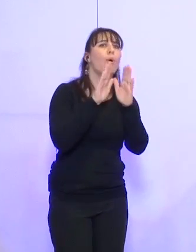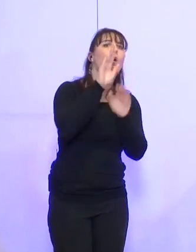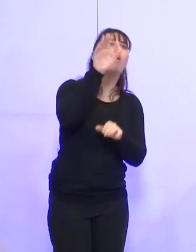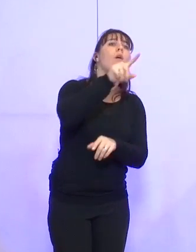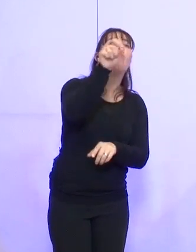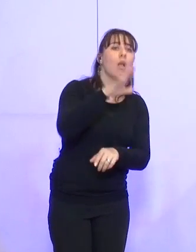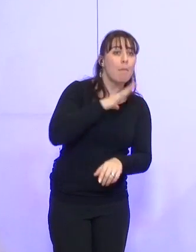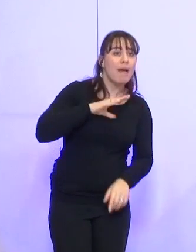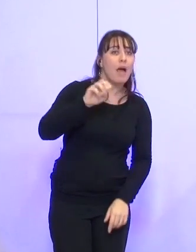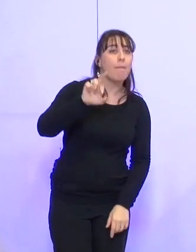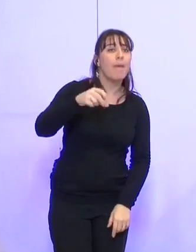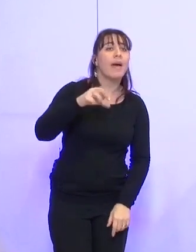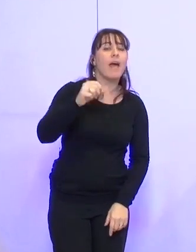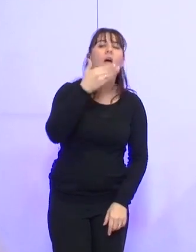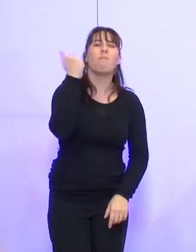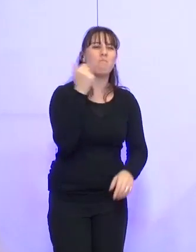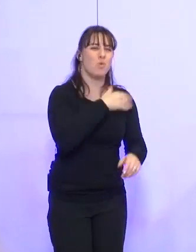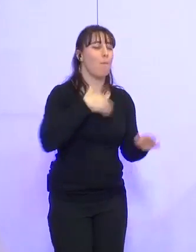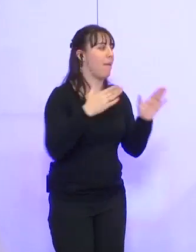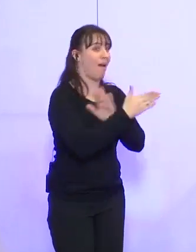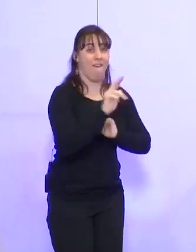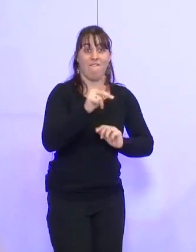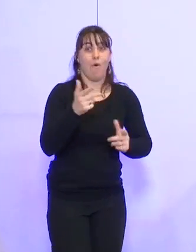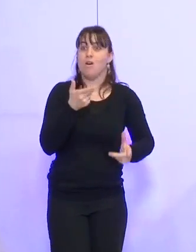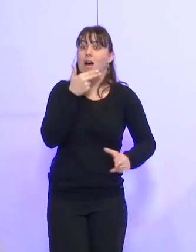Bernard. Vous aviez besoin d Je pense qu'elle brûle de vous répondre.